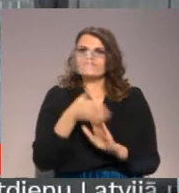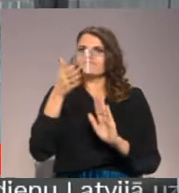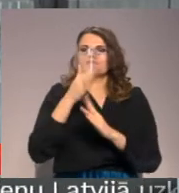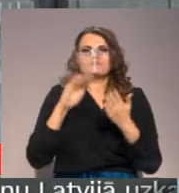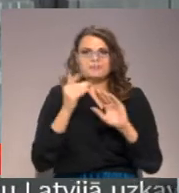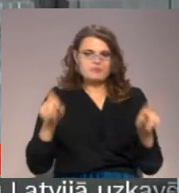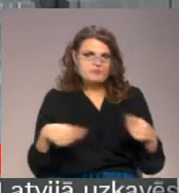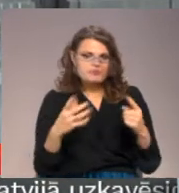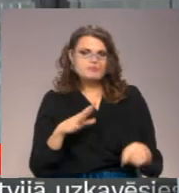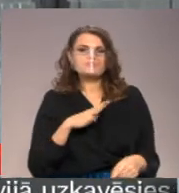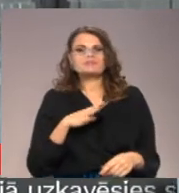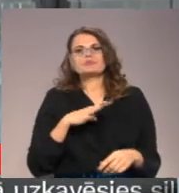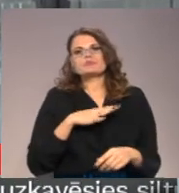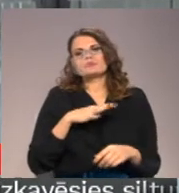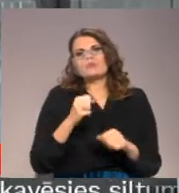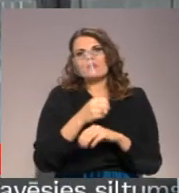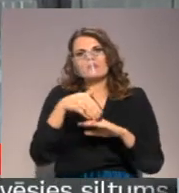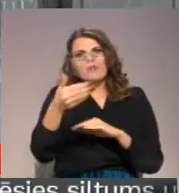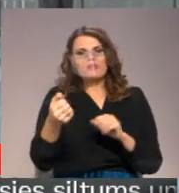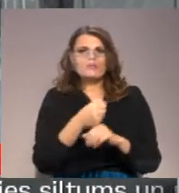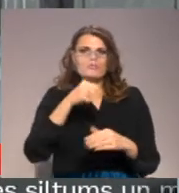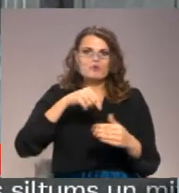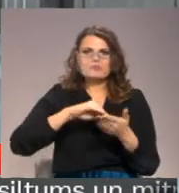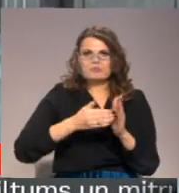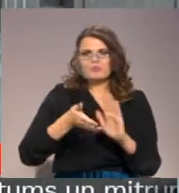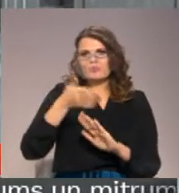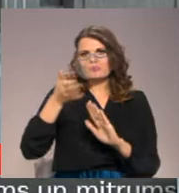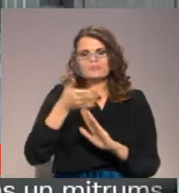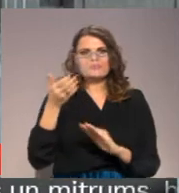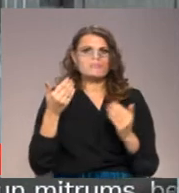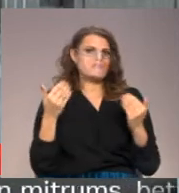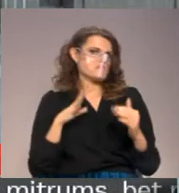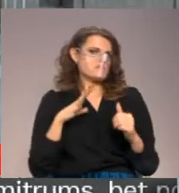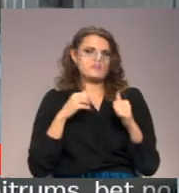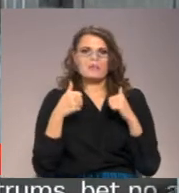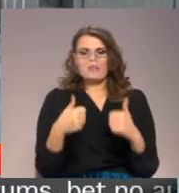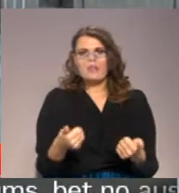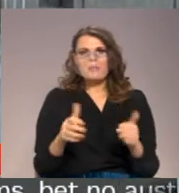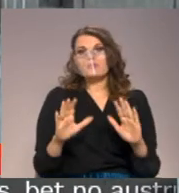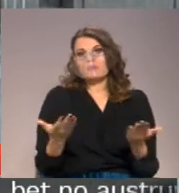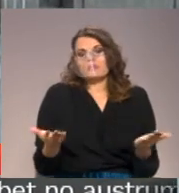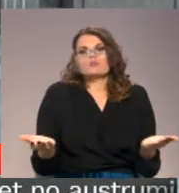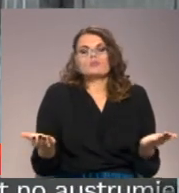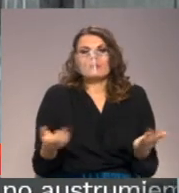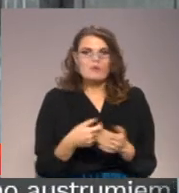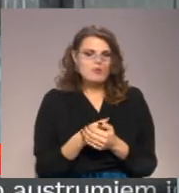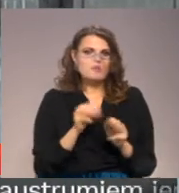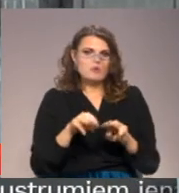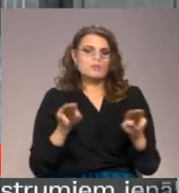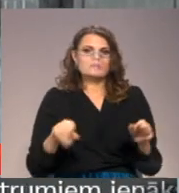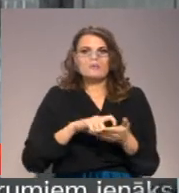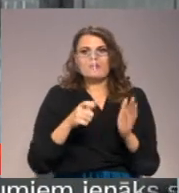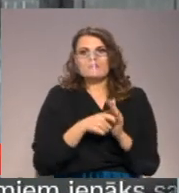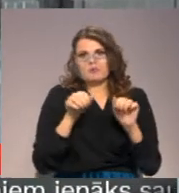pilsētā, gan ārējais, gan varbūt ar iekšējā situāciju, tad nebija jau slikti. Bet ja ministra